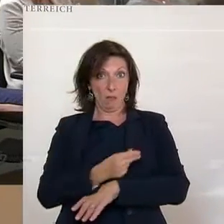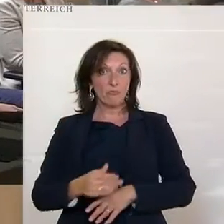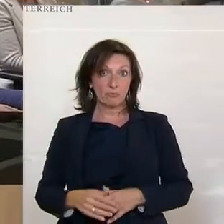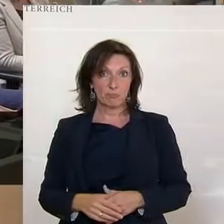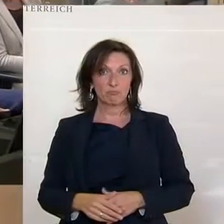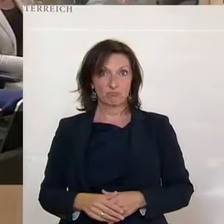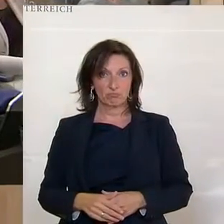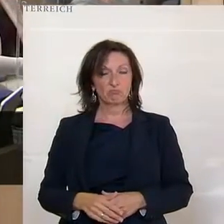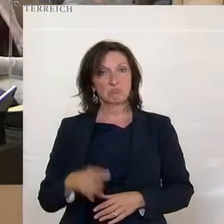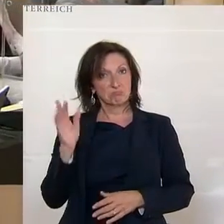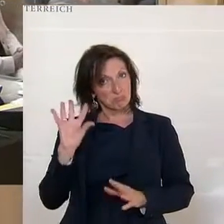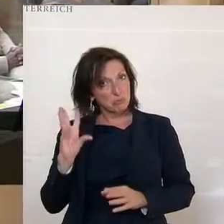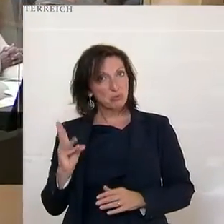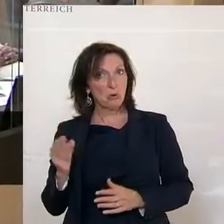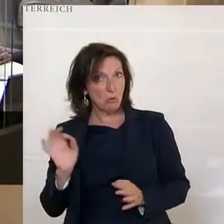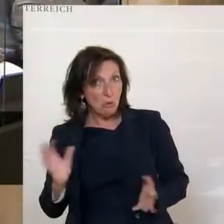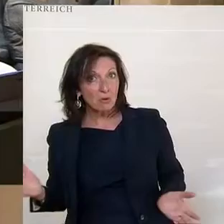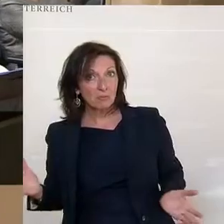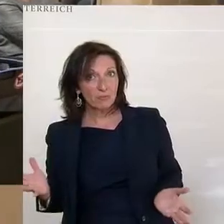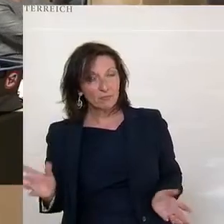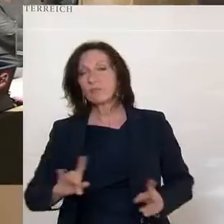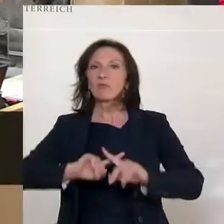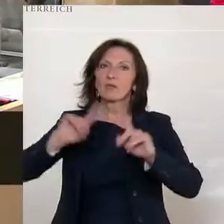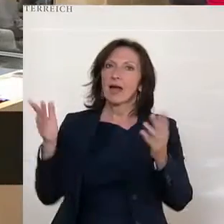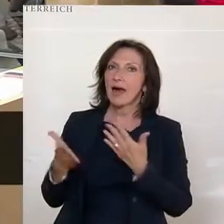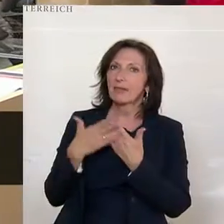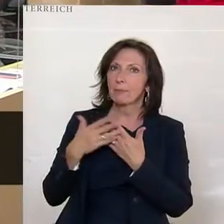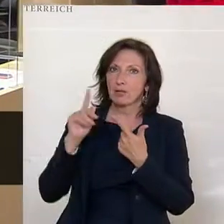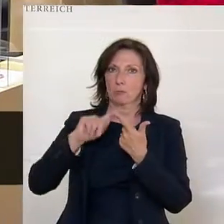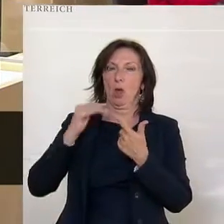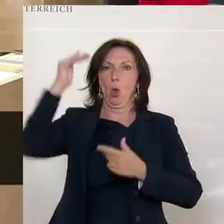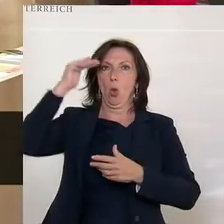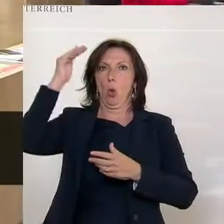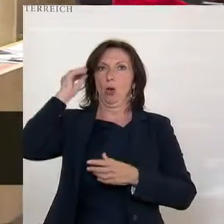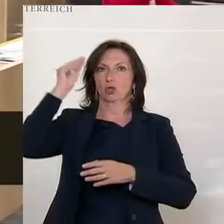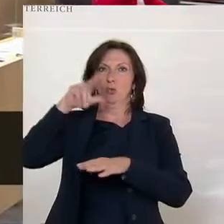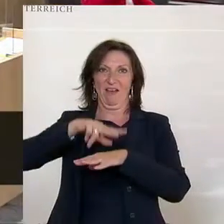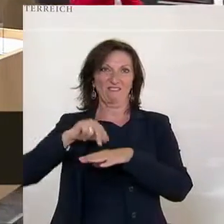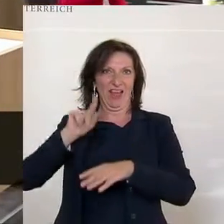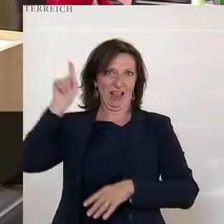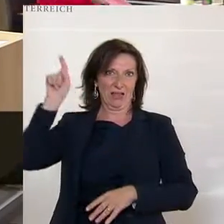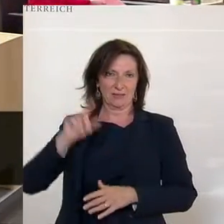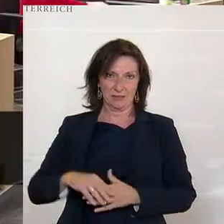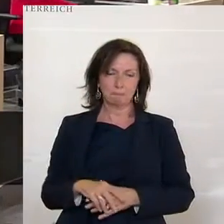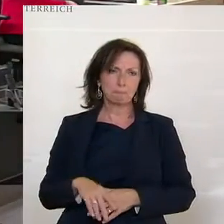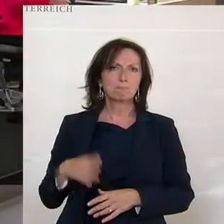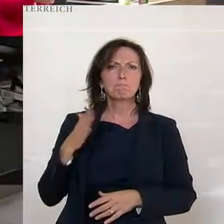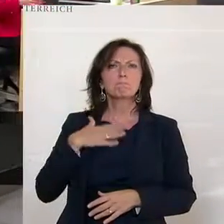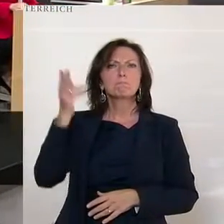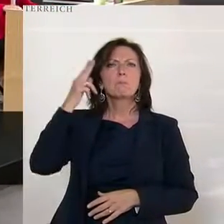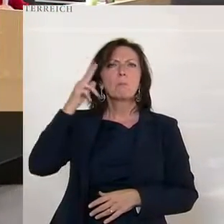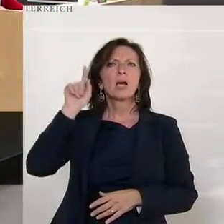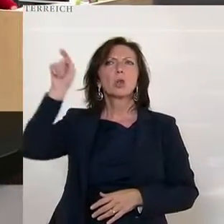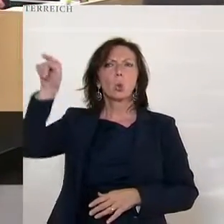Ich glaube, das kann sich sehen lassen. Ein anderes Beispiel, eine höhere Schule bei mir in Wels. Gute Bekannte von mir ist dort